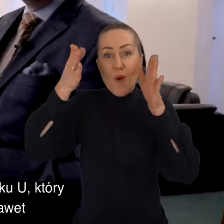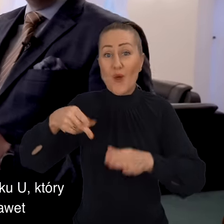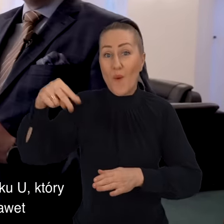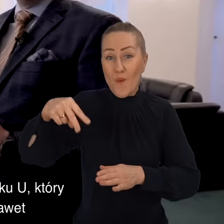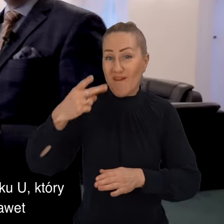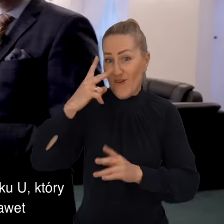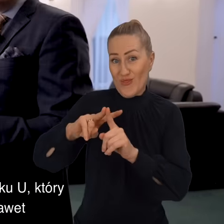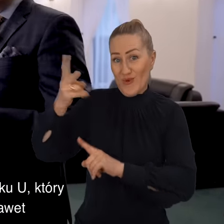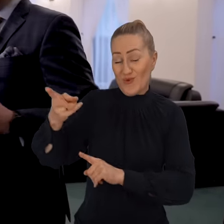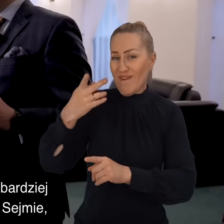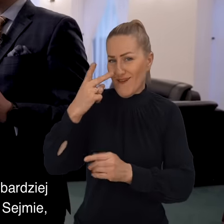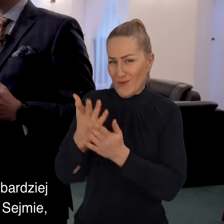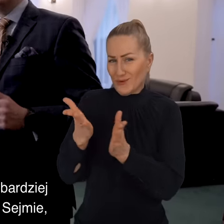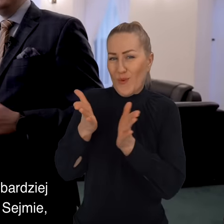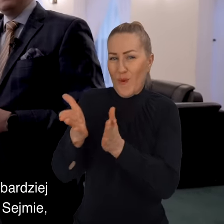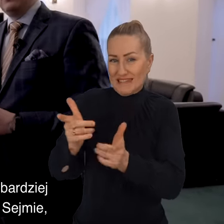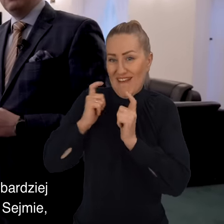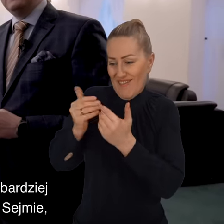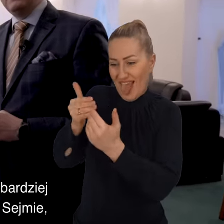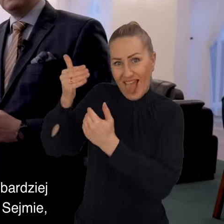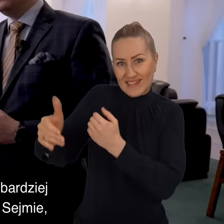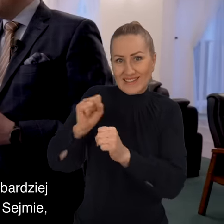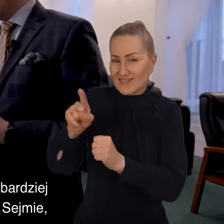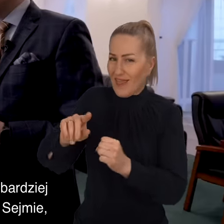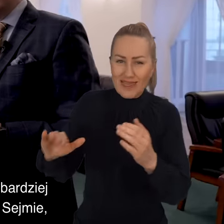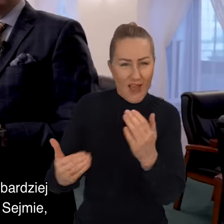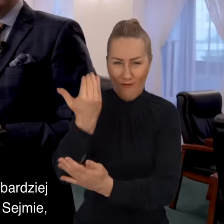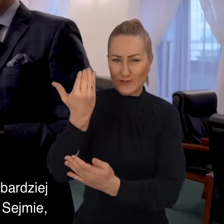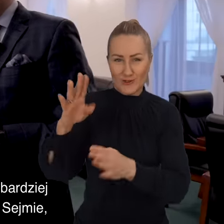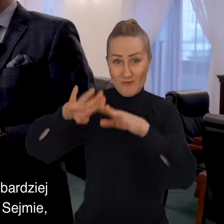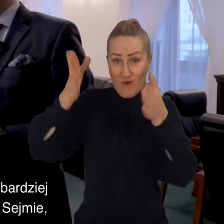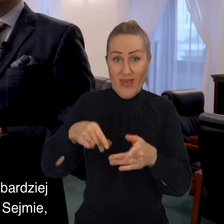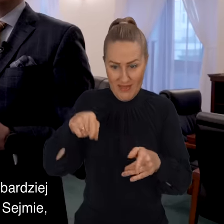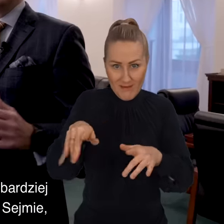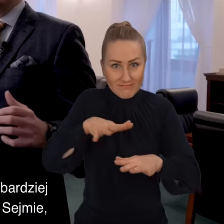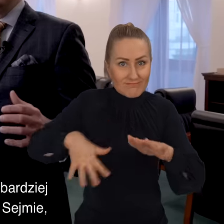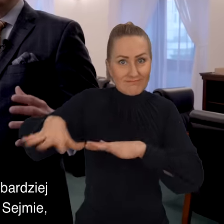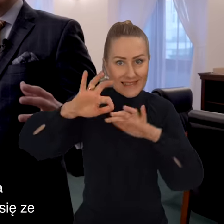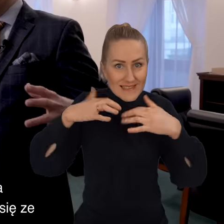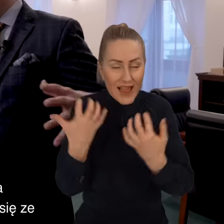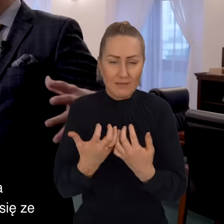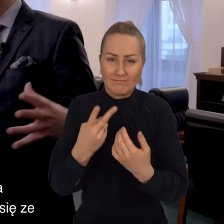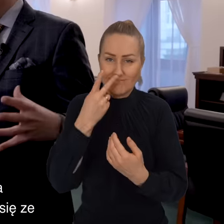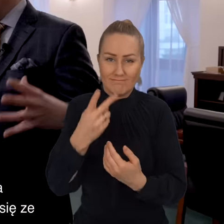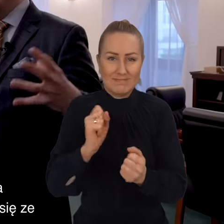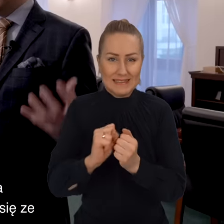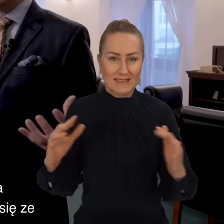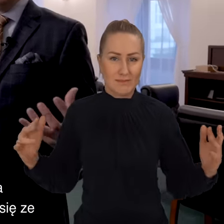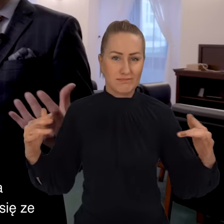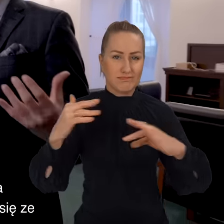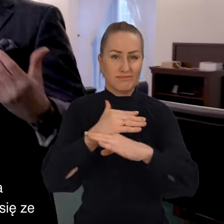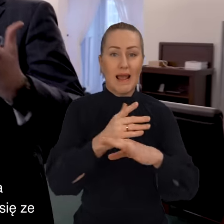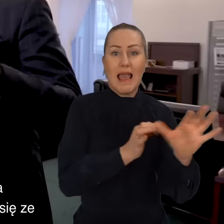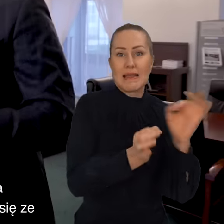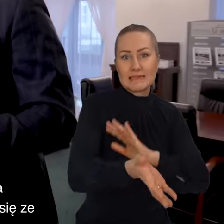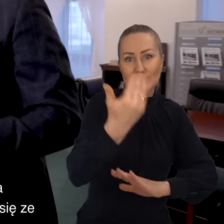U, który stoi już po drugiej stronie nawet symbolicznie ulicy Wiejskiej, no i bardziej nowoczesnego budynku tutaj w Sejmie. Zderzają się tutaj historia